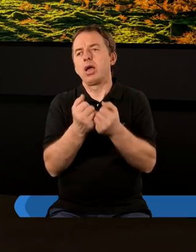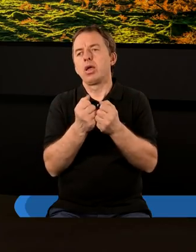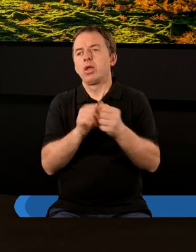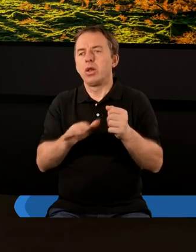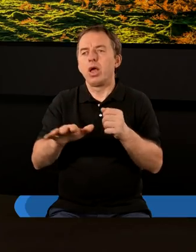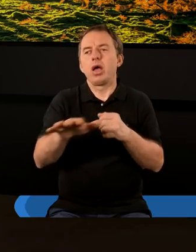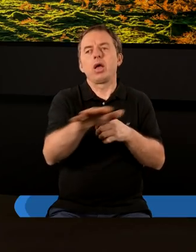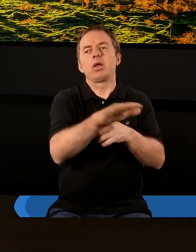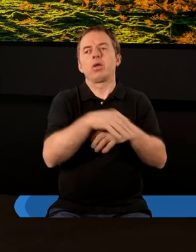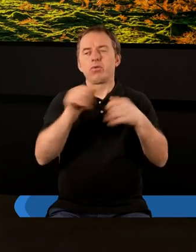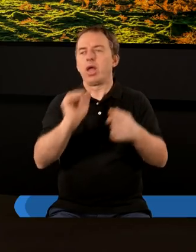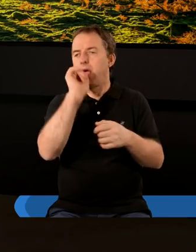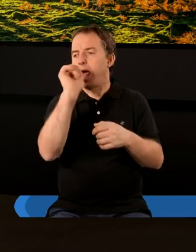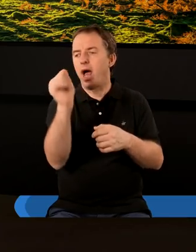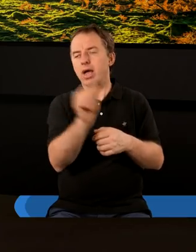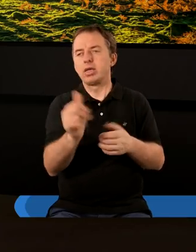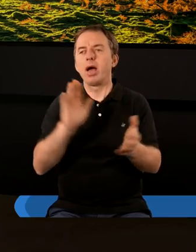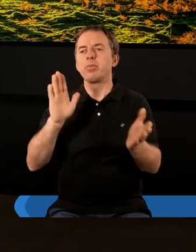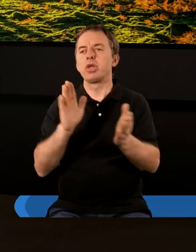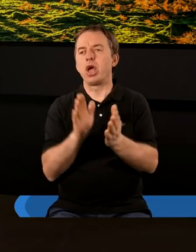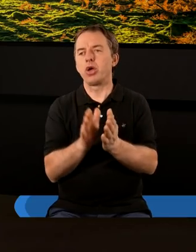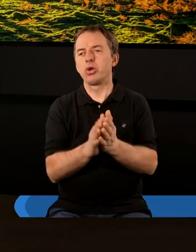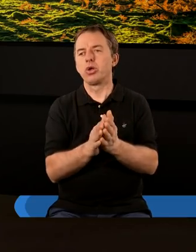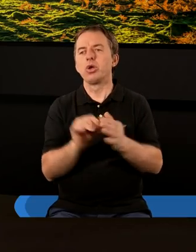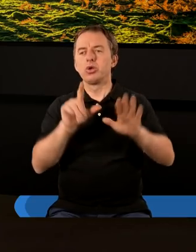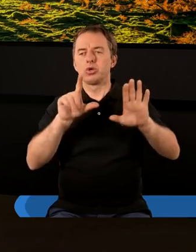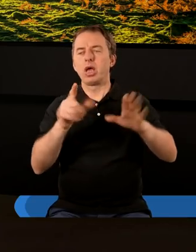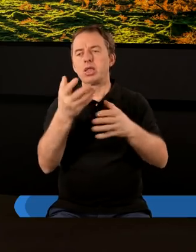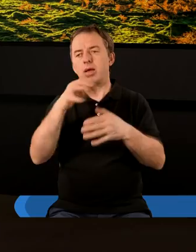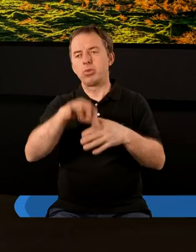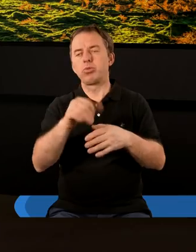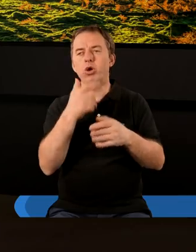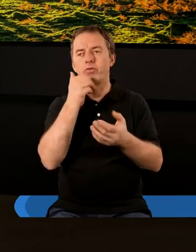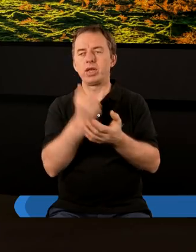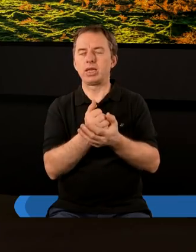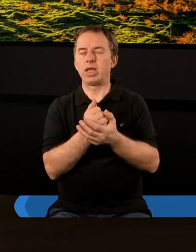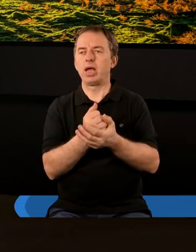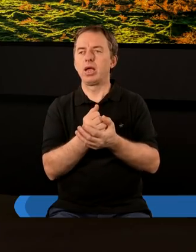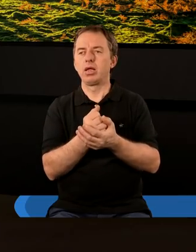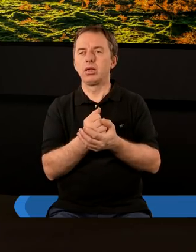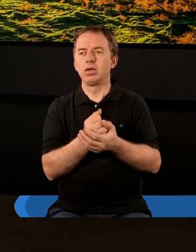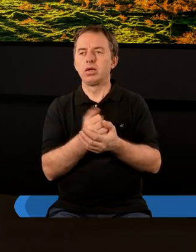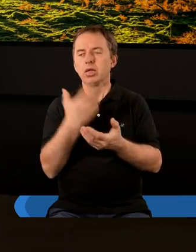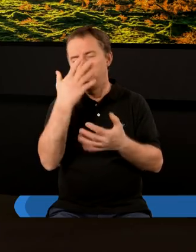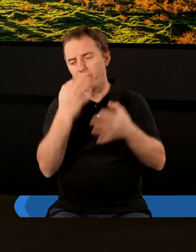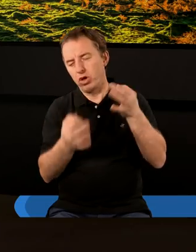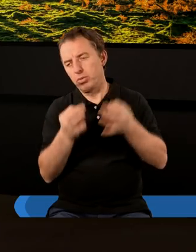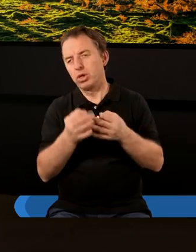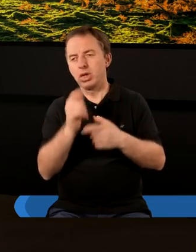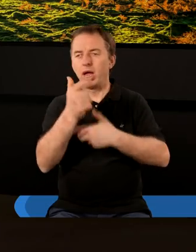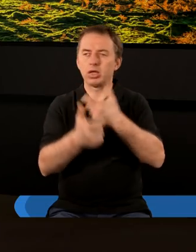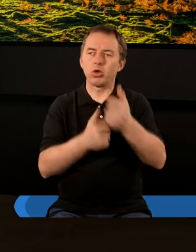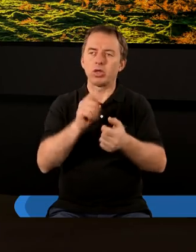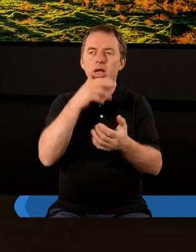się na terenie ówczesnej Azji Mniejszej. Listy do siedmiu zborów. I niewątpliwie jednym z